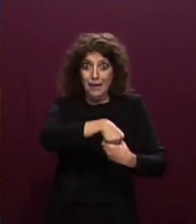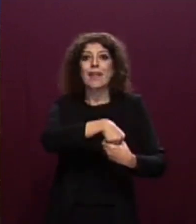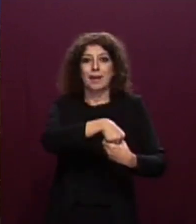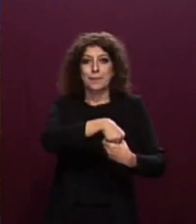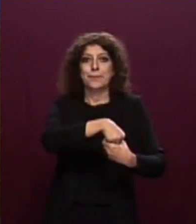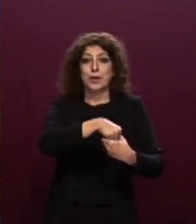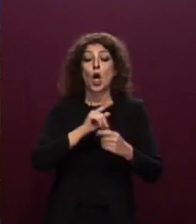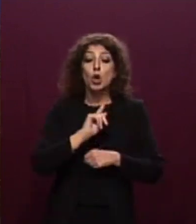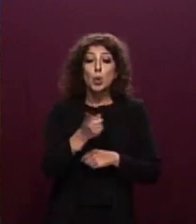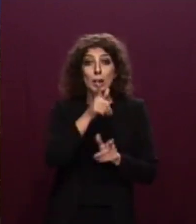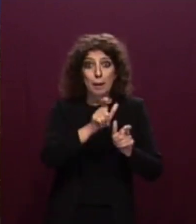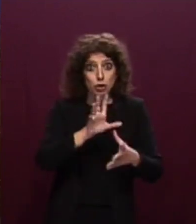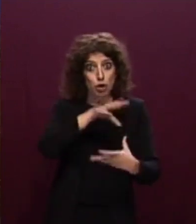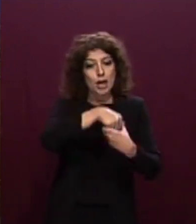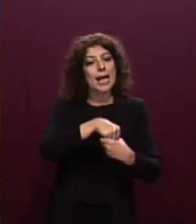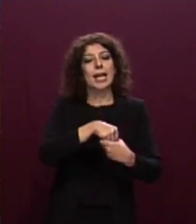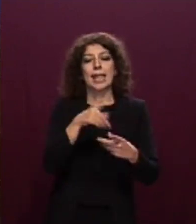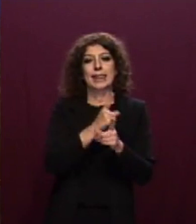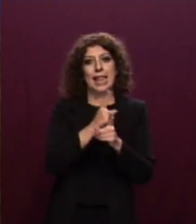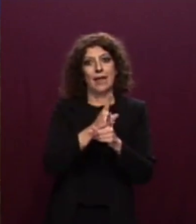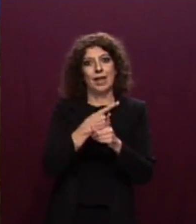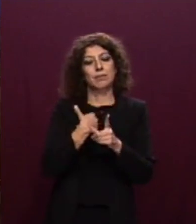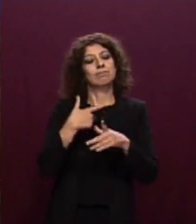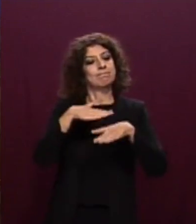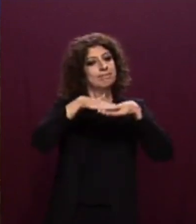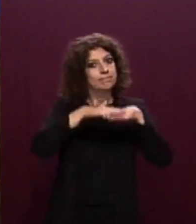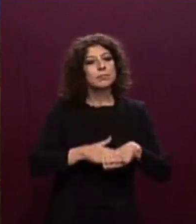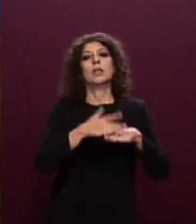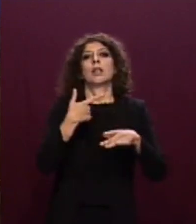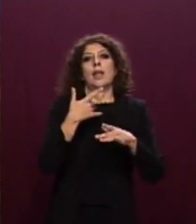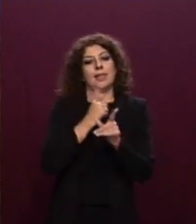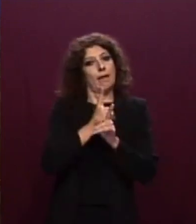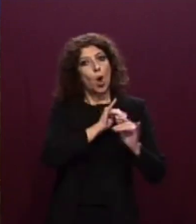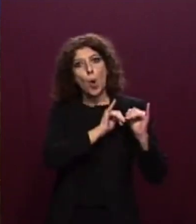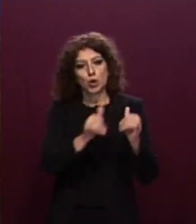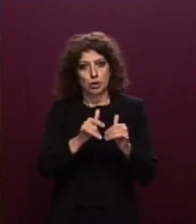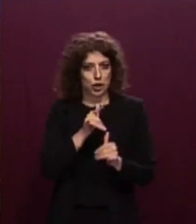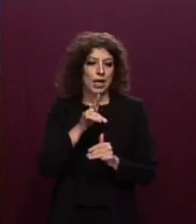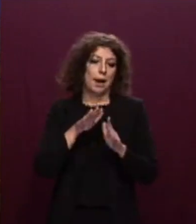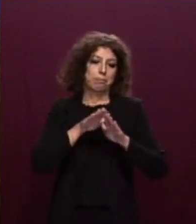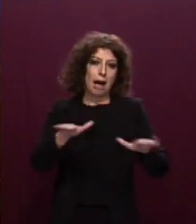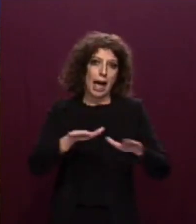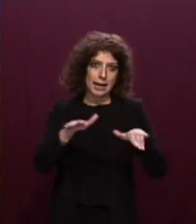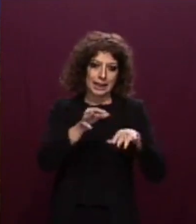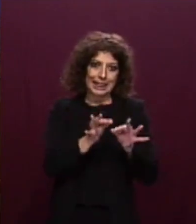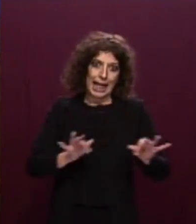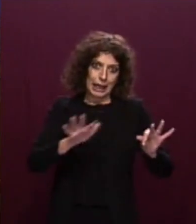stata comunque assicurata l'assistenza occorrente per l'uscita dalle acque territoriali.